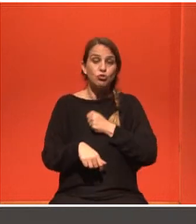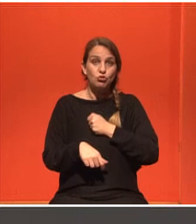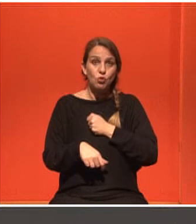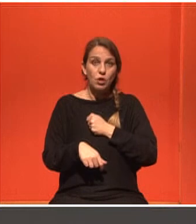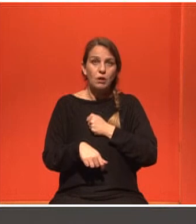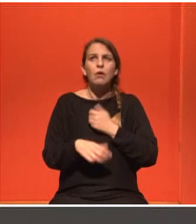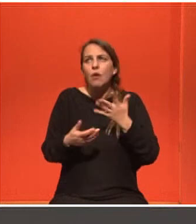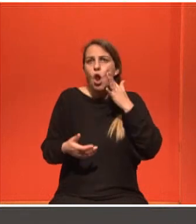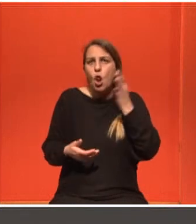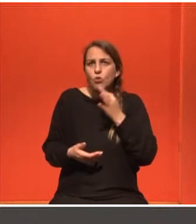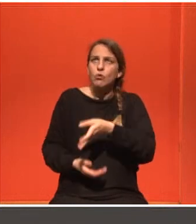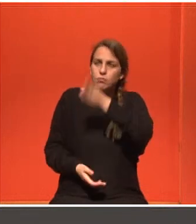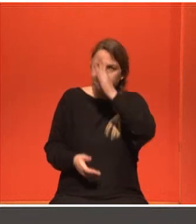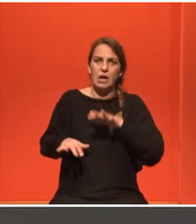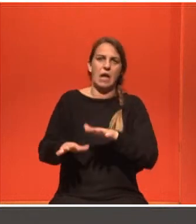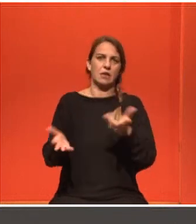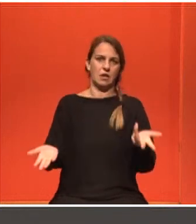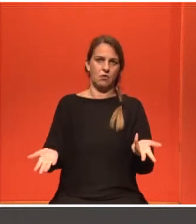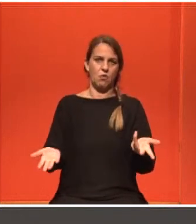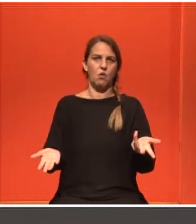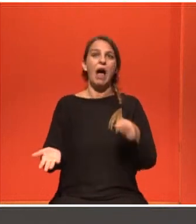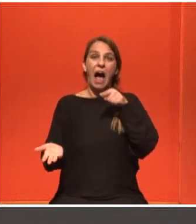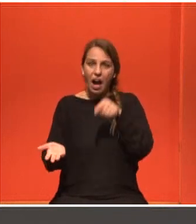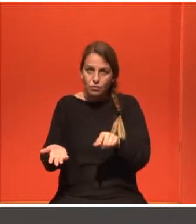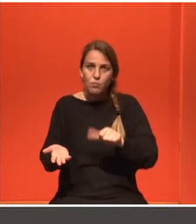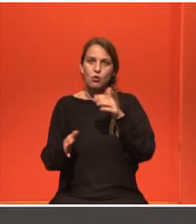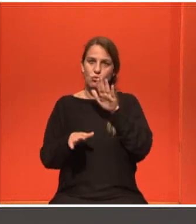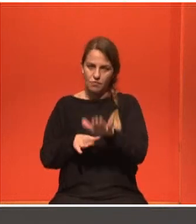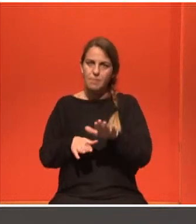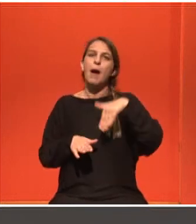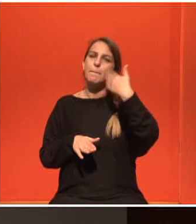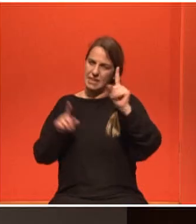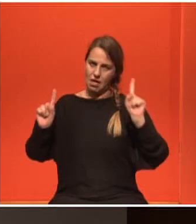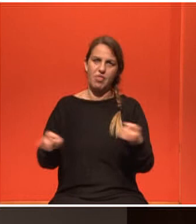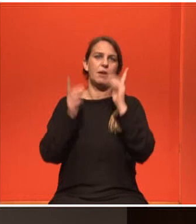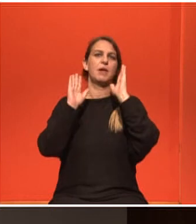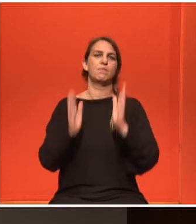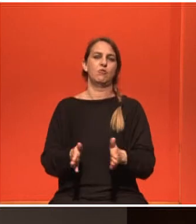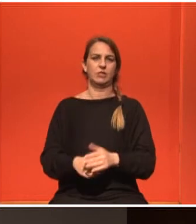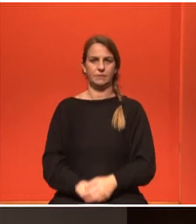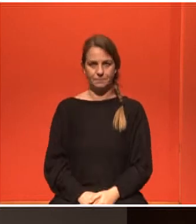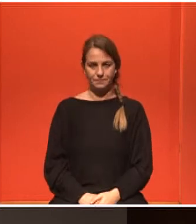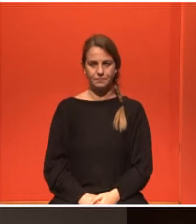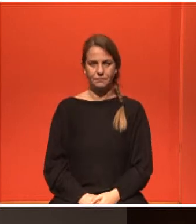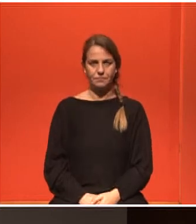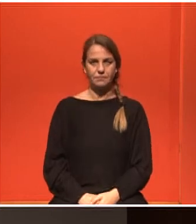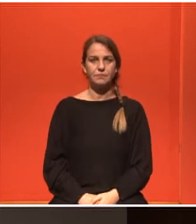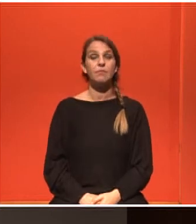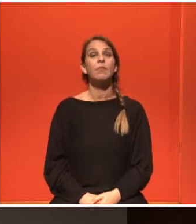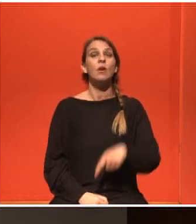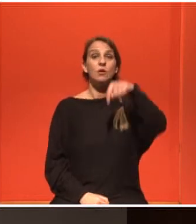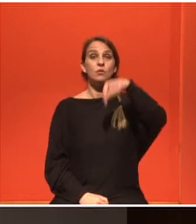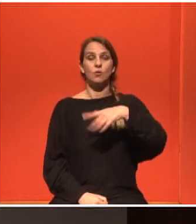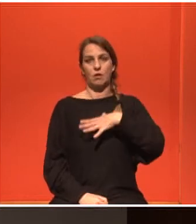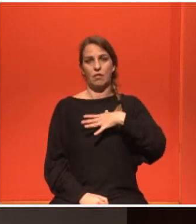γιατί όχι σε μένα. Και από εκεί αρχίζει η θεραπεία. Ευχαριστώ πολύ. Θα ήθελα εδώ, λέγοντας